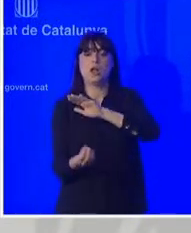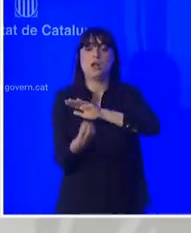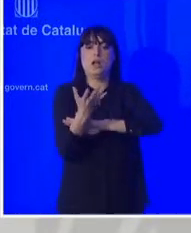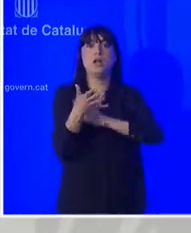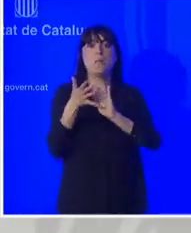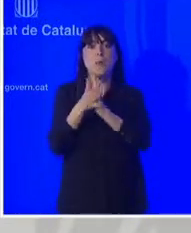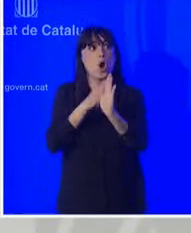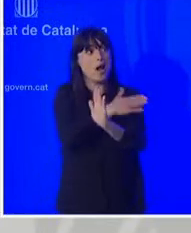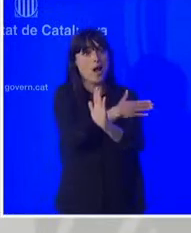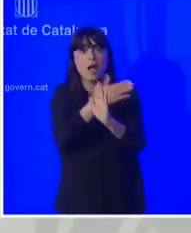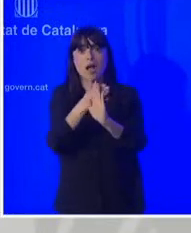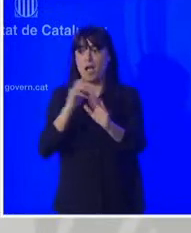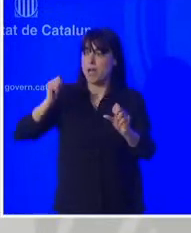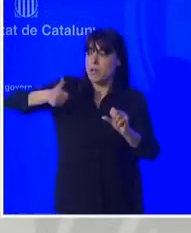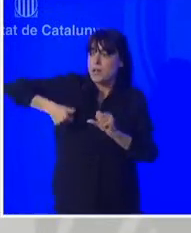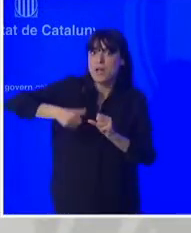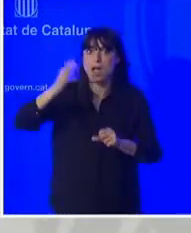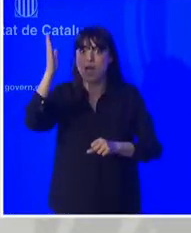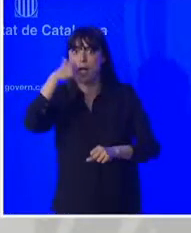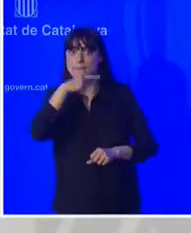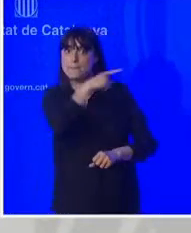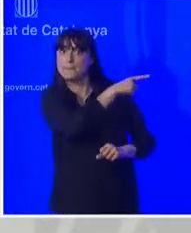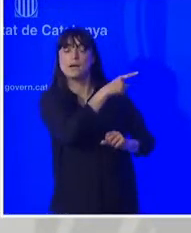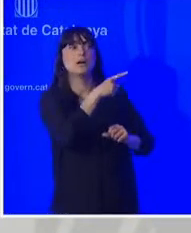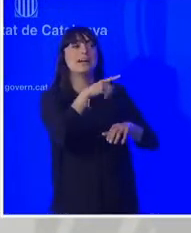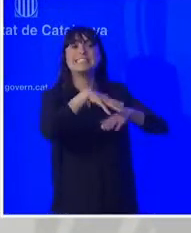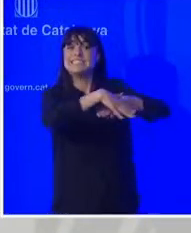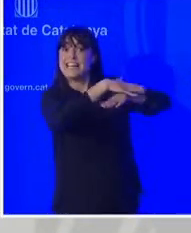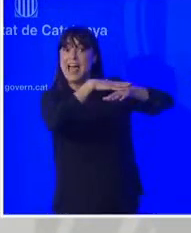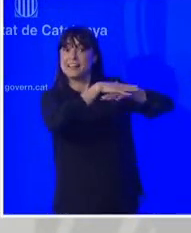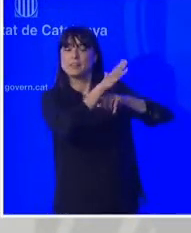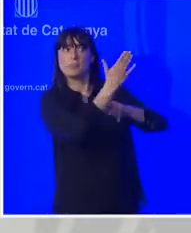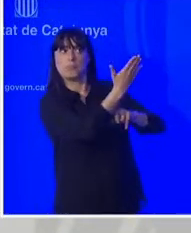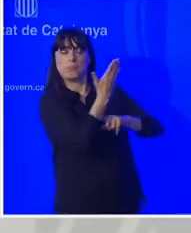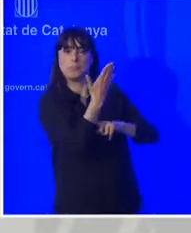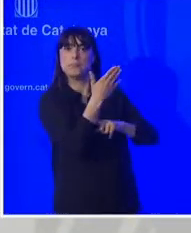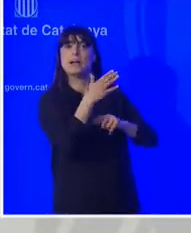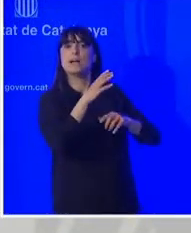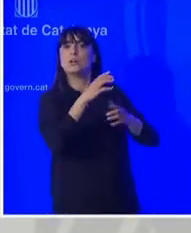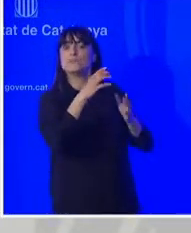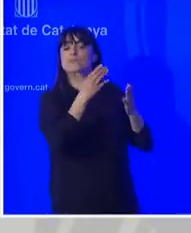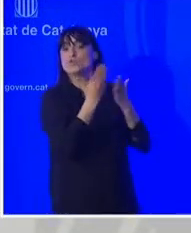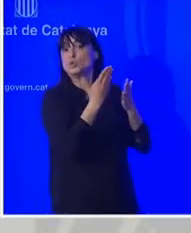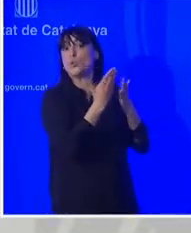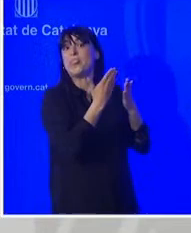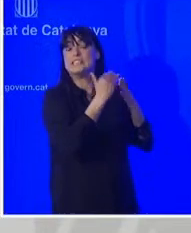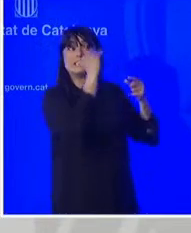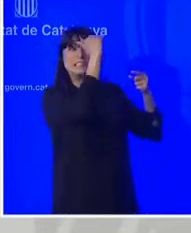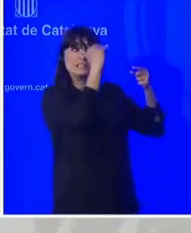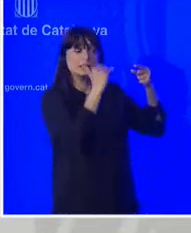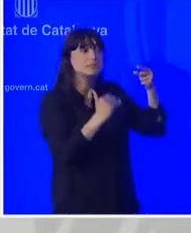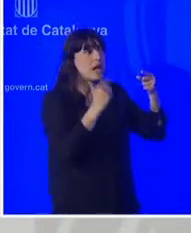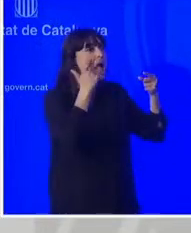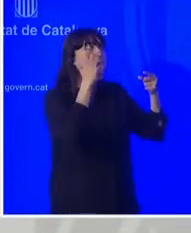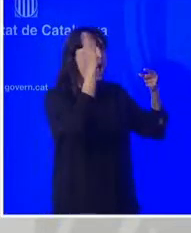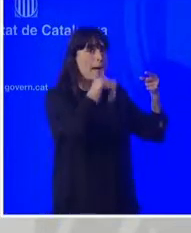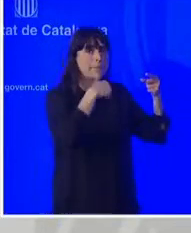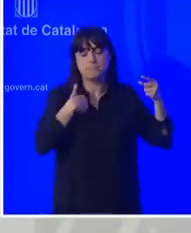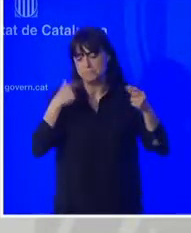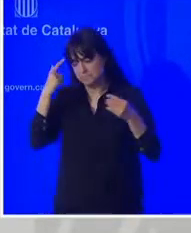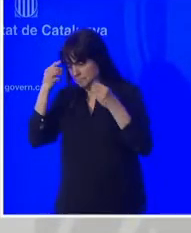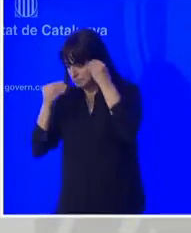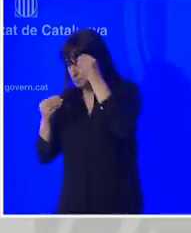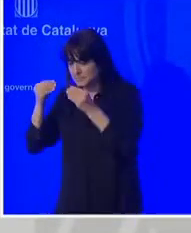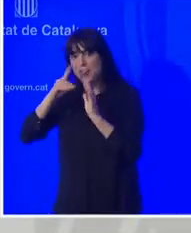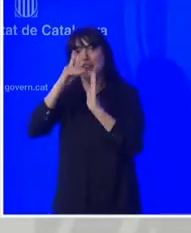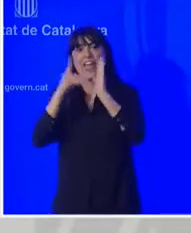similar establert pel Govern de l'Estat que correspongui a aquesta necessitat de qualificació. L'objectiu, doncs,